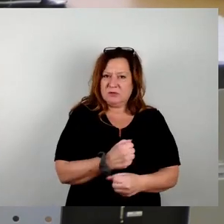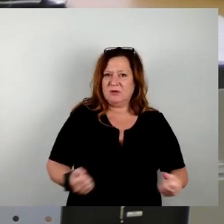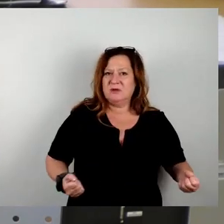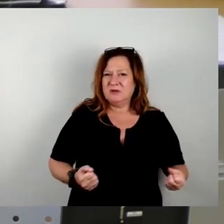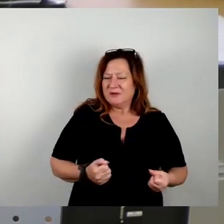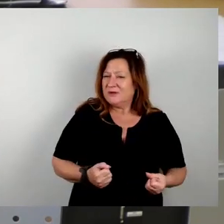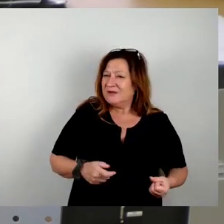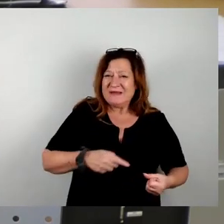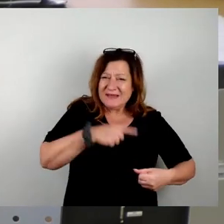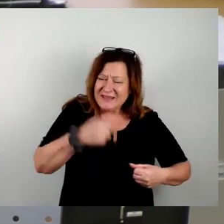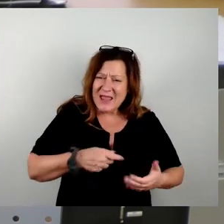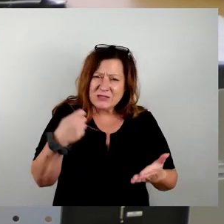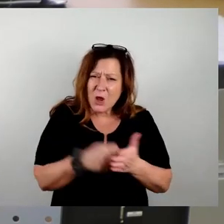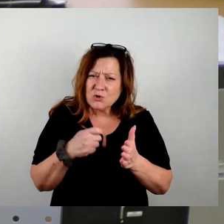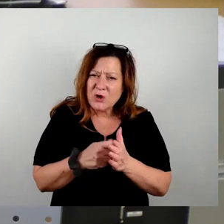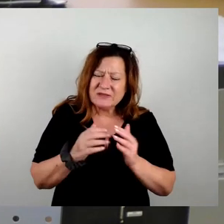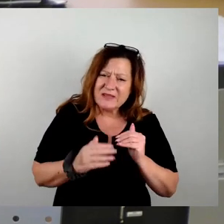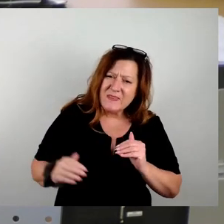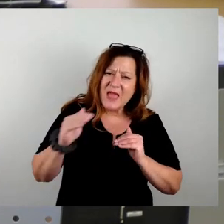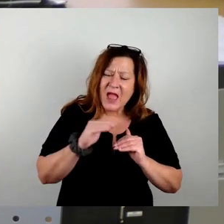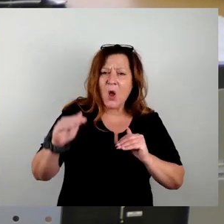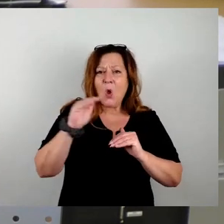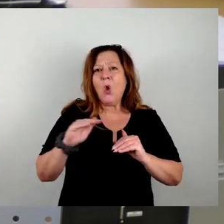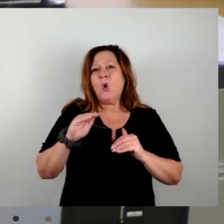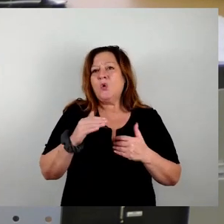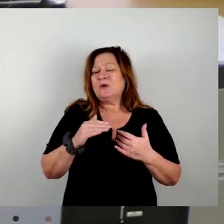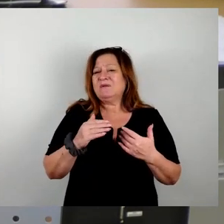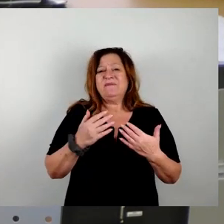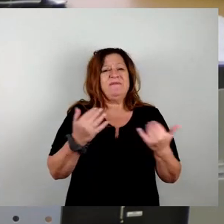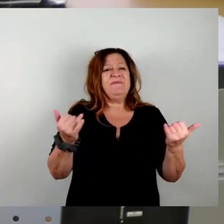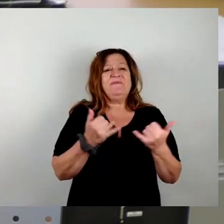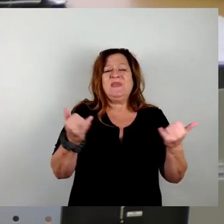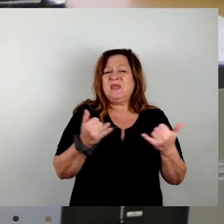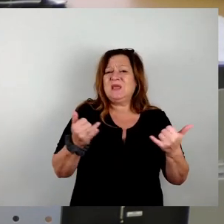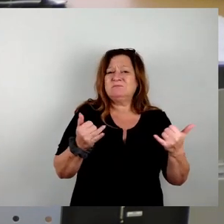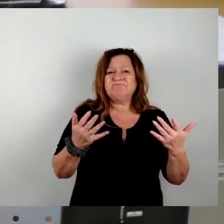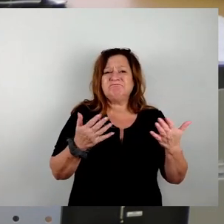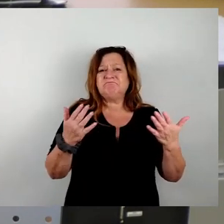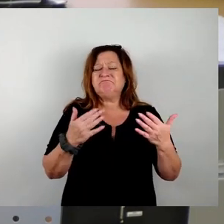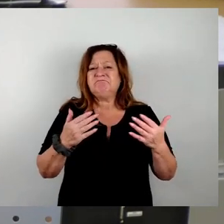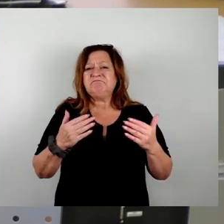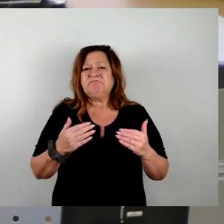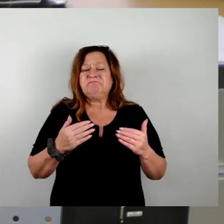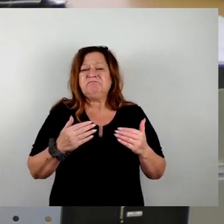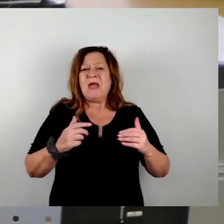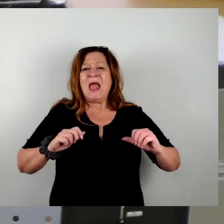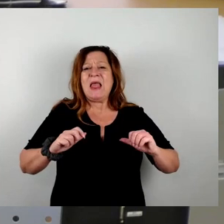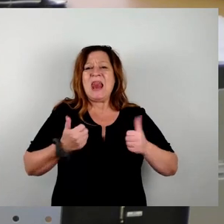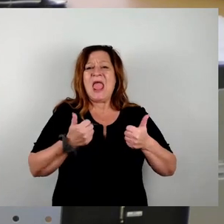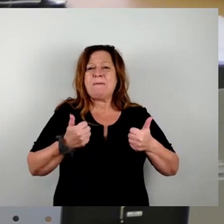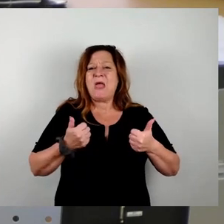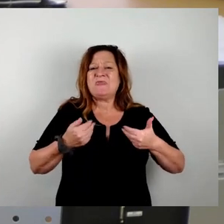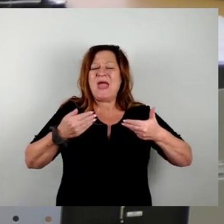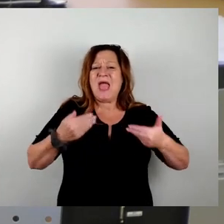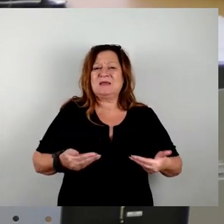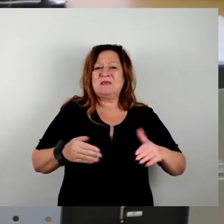drücken wir irgendjemanden in diesem Land unter die Existenzschwelle und bringen ihnen in Und dieses